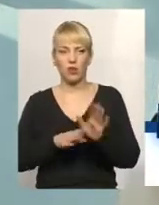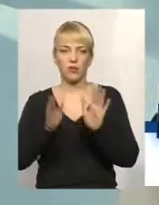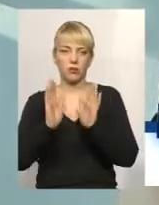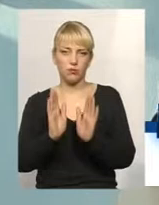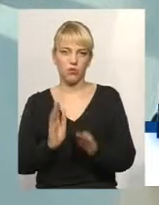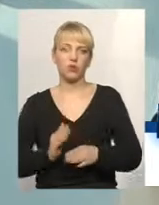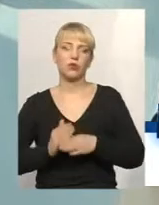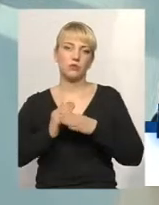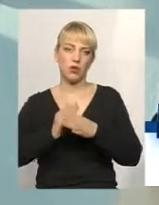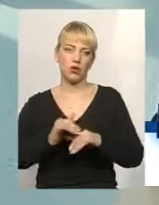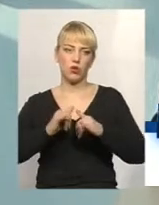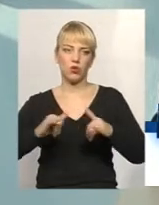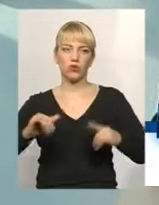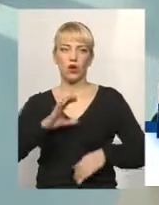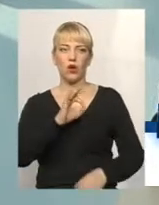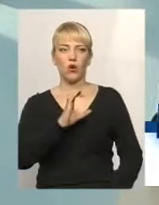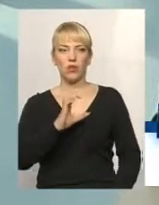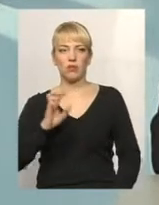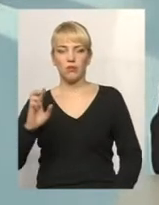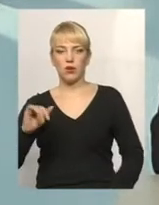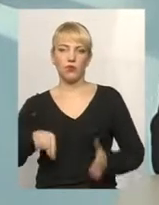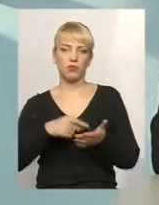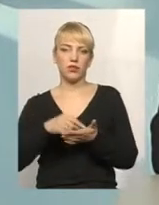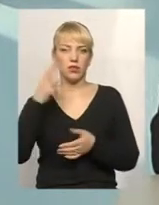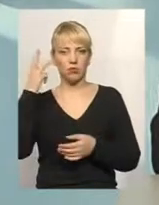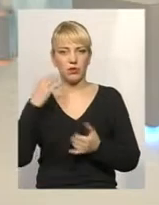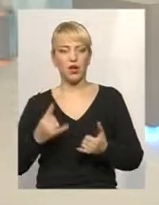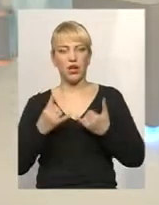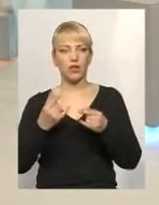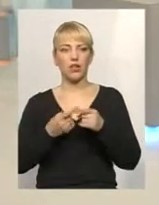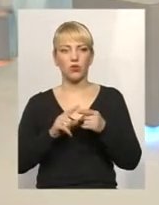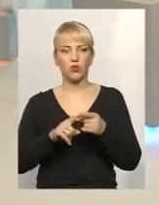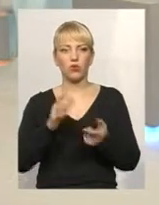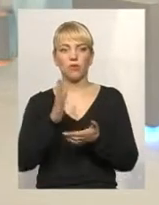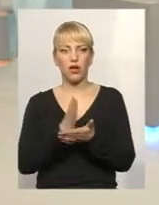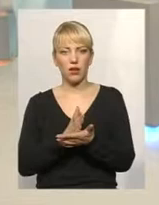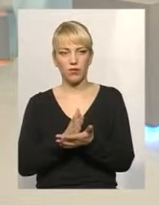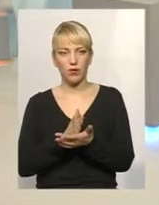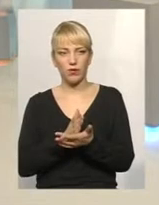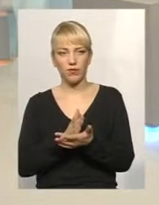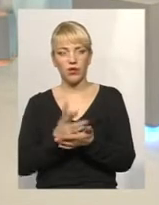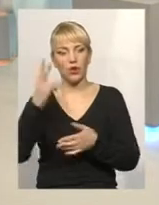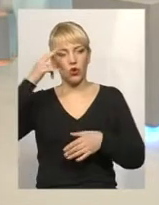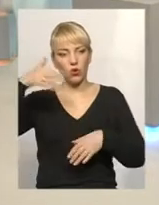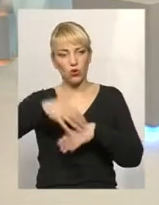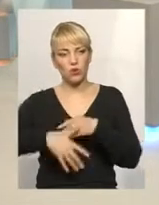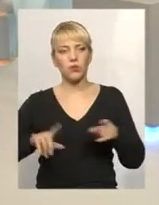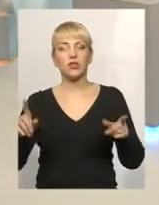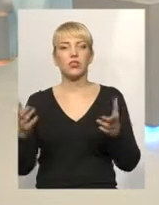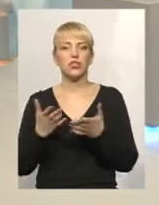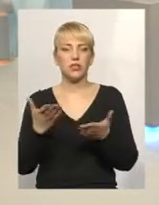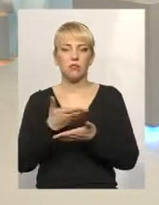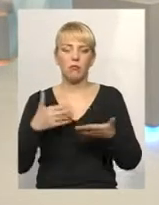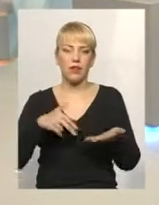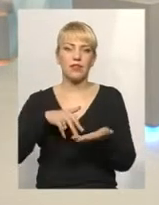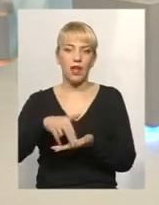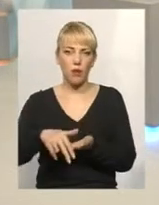сприяти розвитку ОСББ в місті Хмельницькому. Але для того, насамперед, маємо розуміти, з чим ми йдем